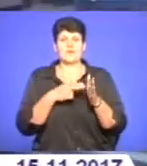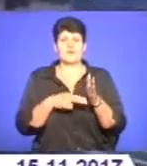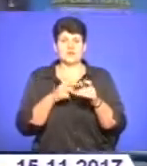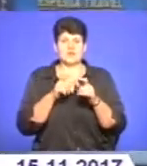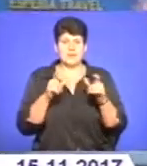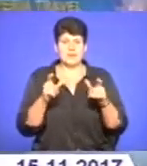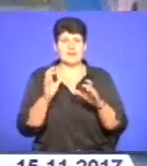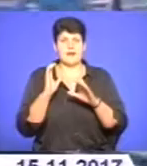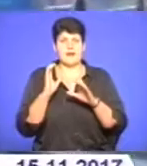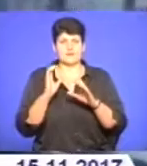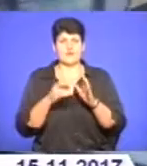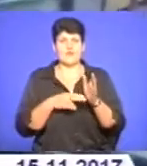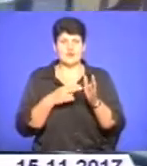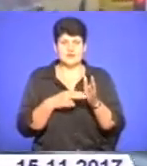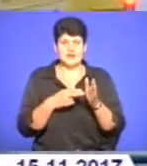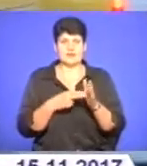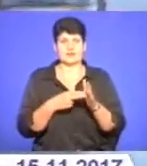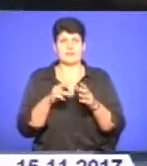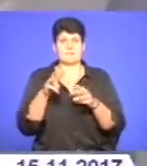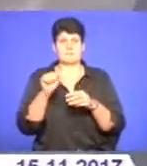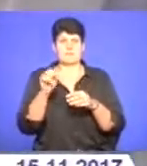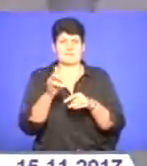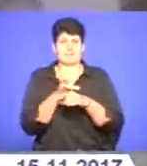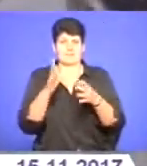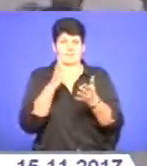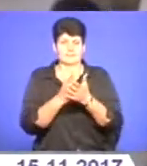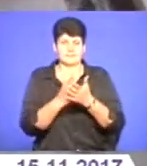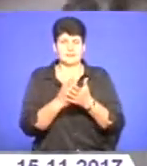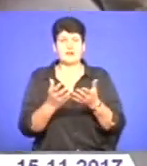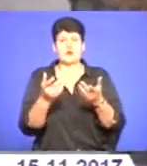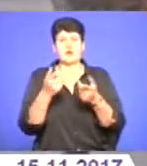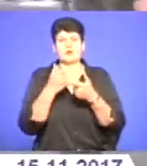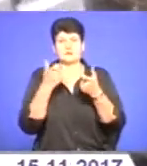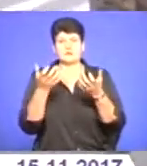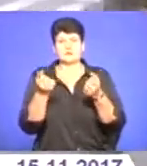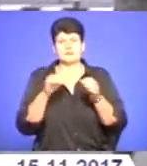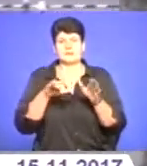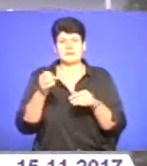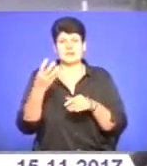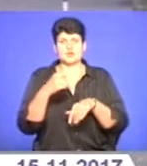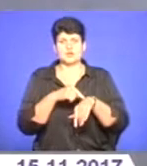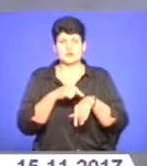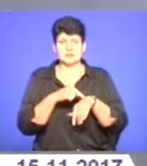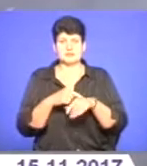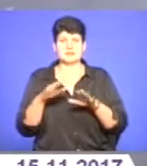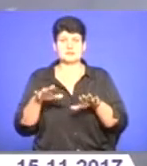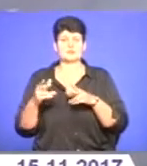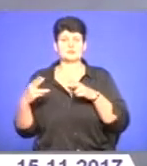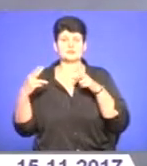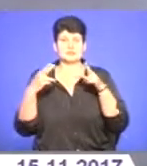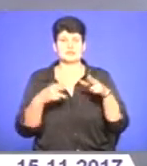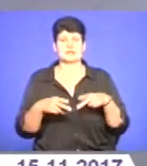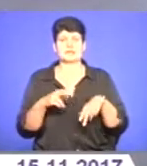та автовокзал у Тернополі замінували. Інформацію поліцейські отримали після 15-ї години. На місця виїхали слідчо-оперативні групи,